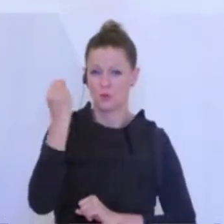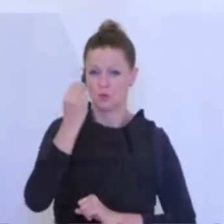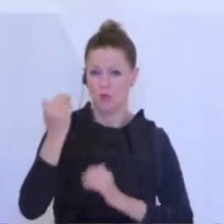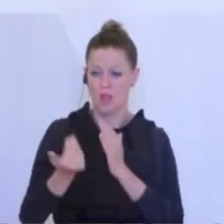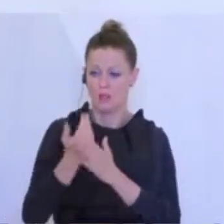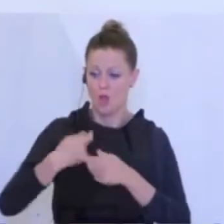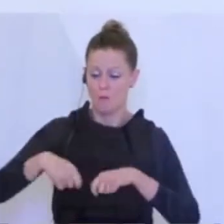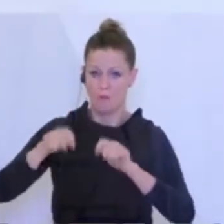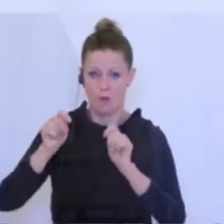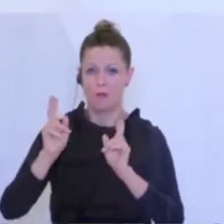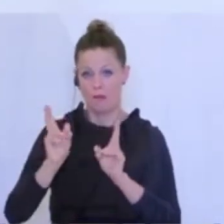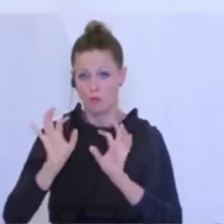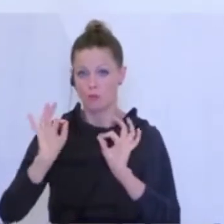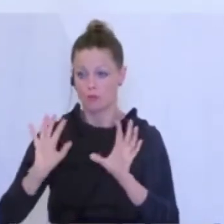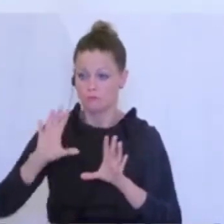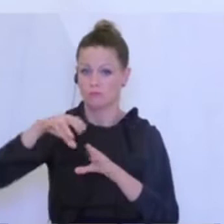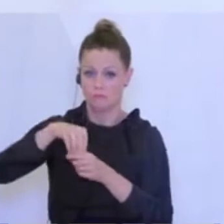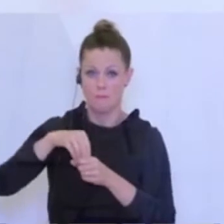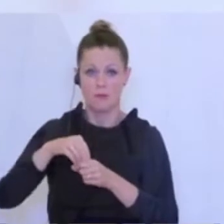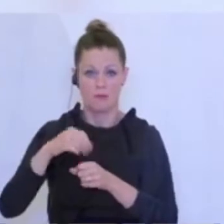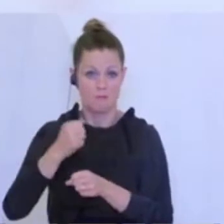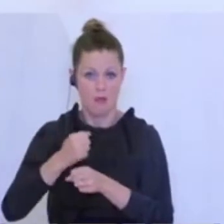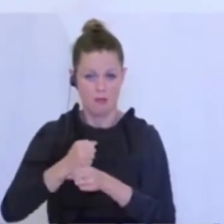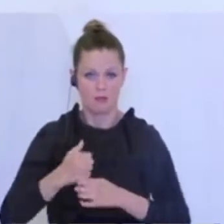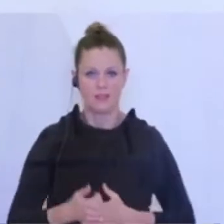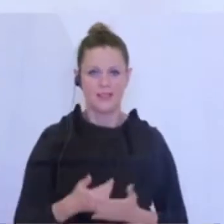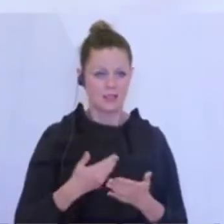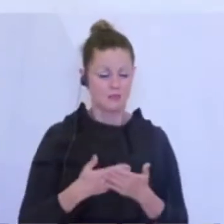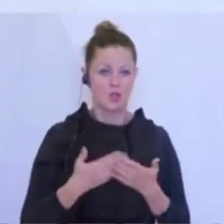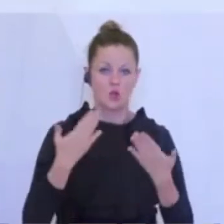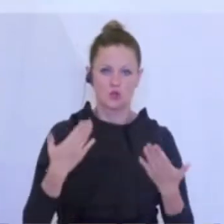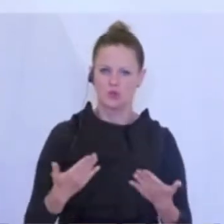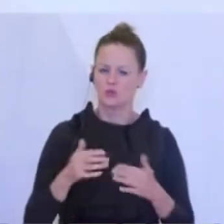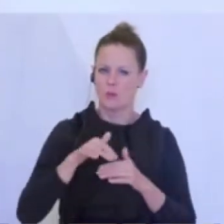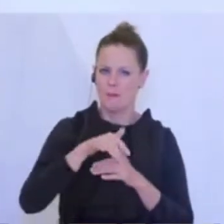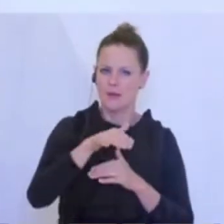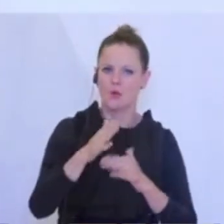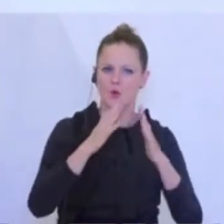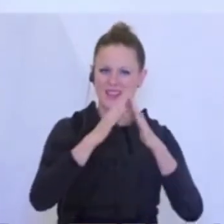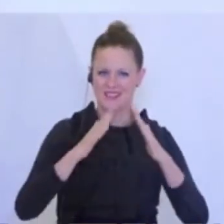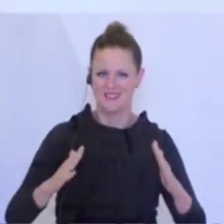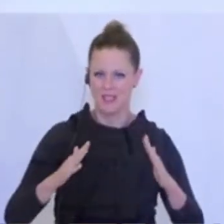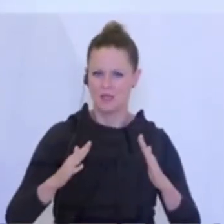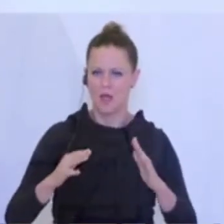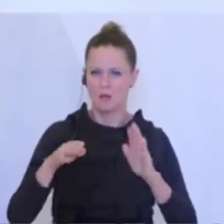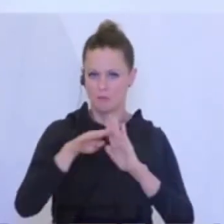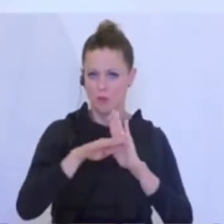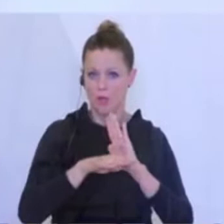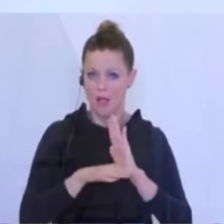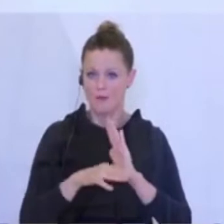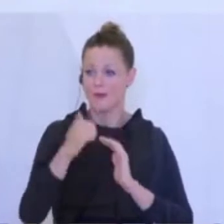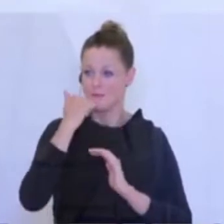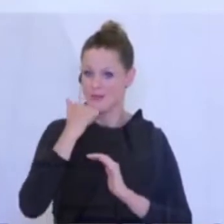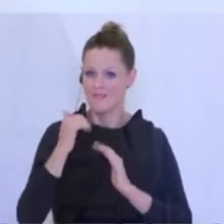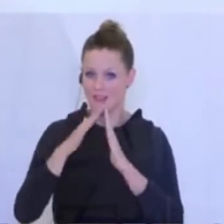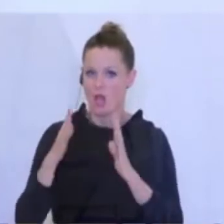kann man das sehr, sehr gut machen. Und auf diese Art und Weise, wenn wir das Million Dächerprogramm so interpretieren, über die privaten Haushalte,